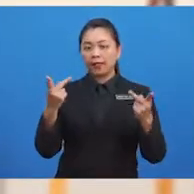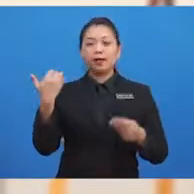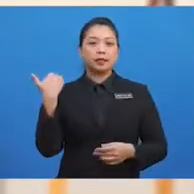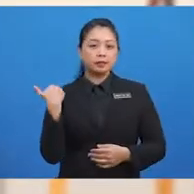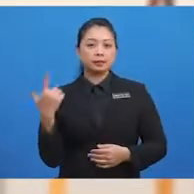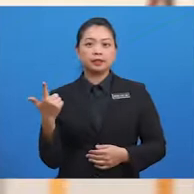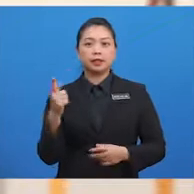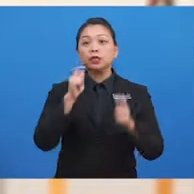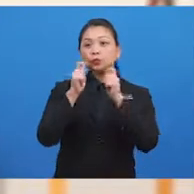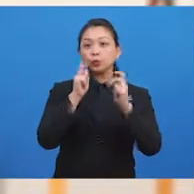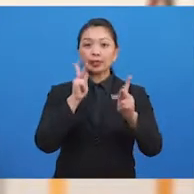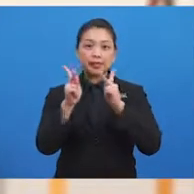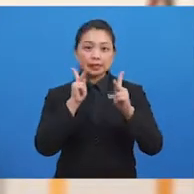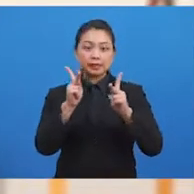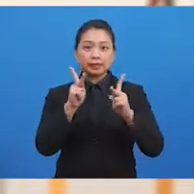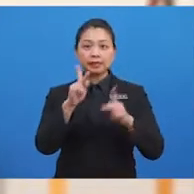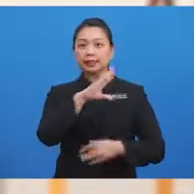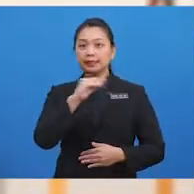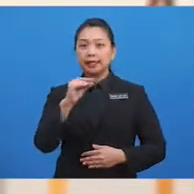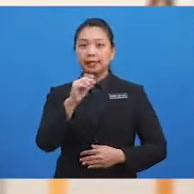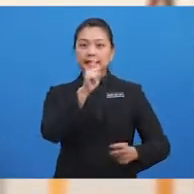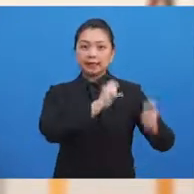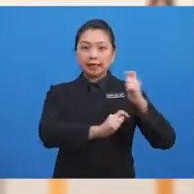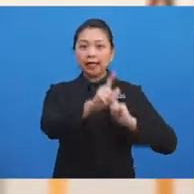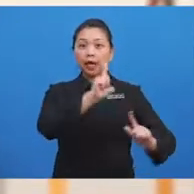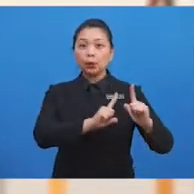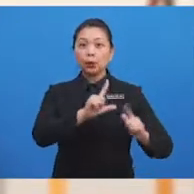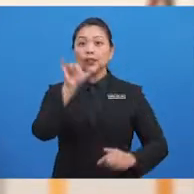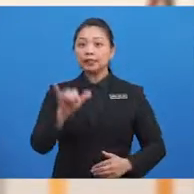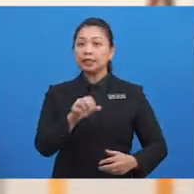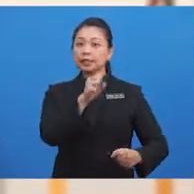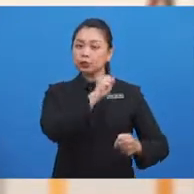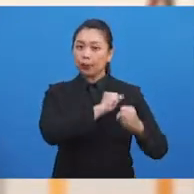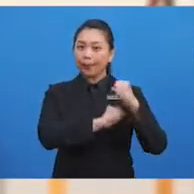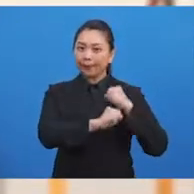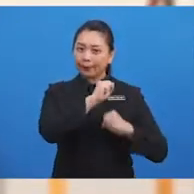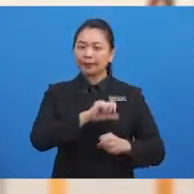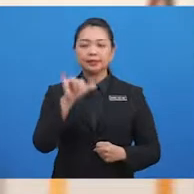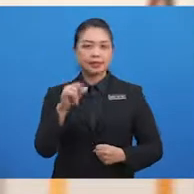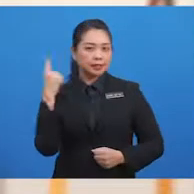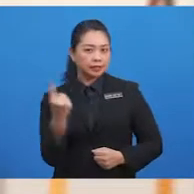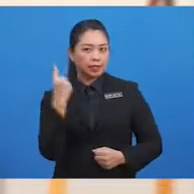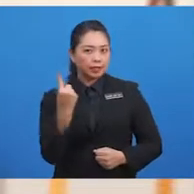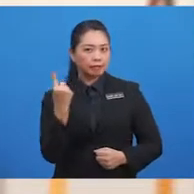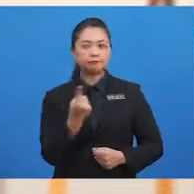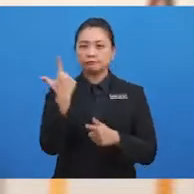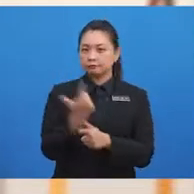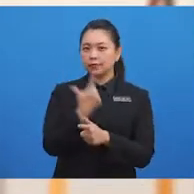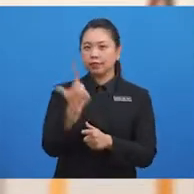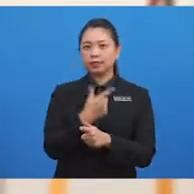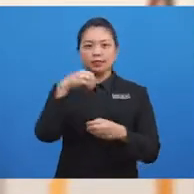tutur kata dan tingkat laku yang bersopan yang sering dipraktikkan dalam